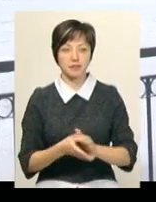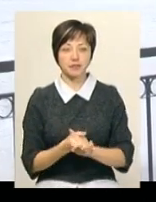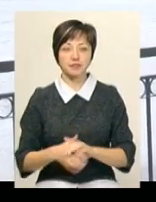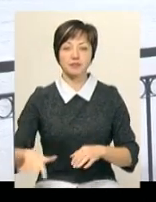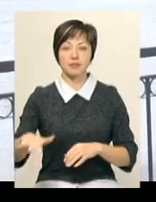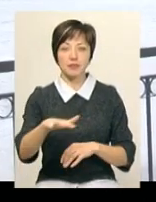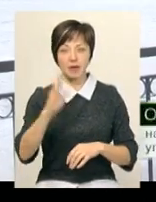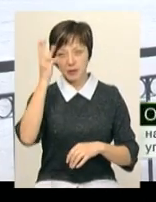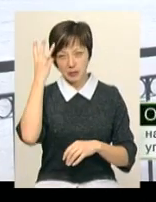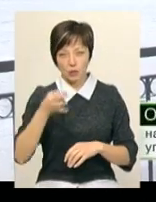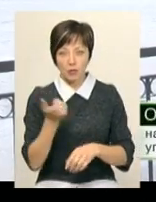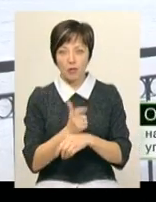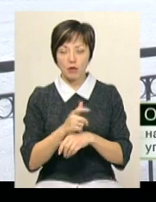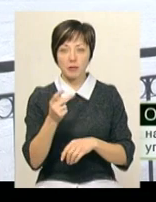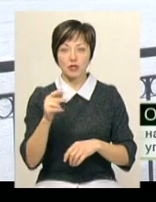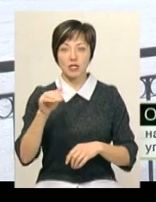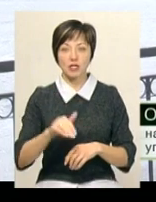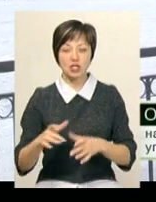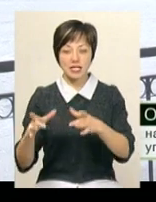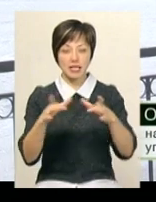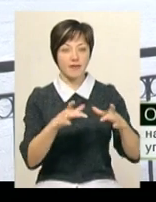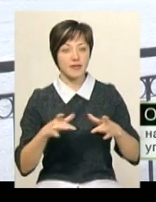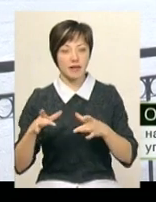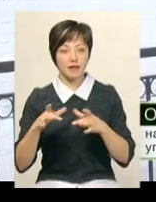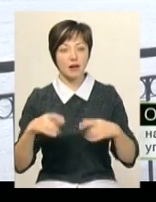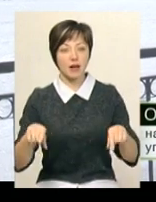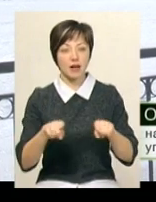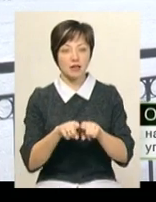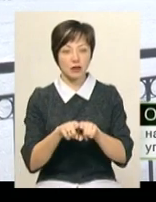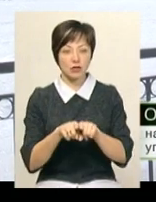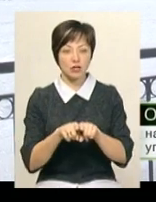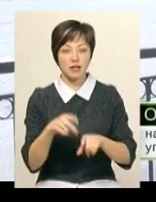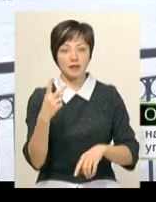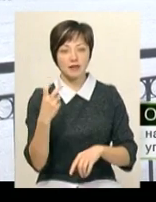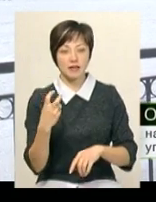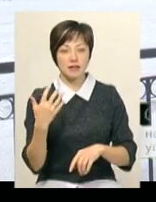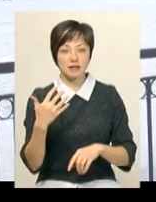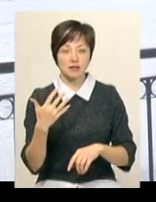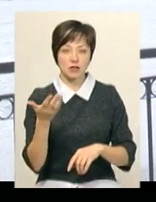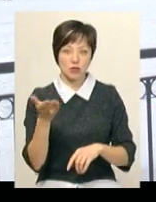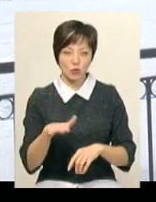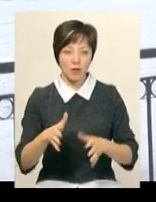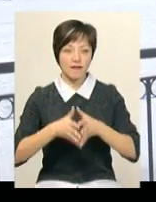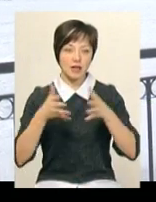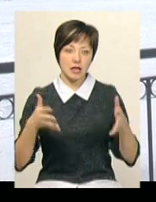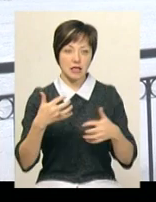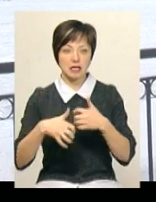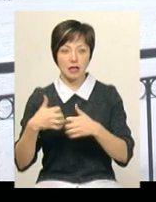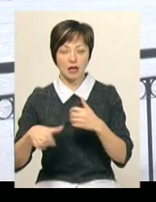На теренах Хмельницької області налічується понад півтори тисячі ставків, а також понад 200 великих та